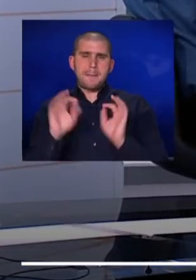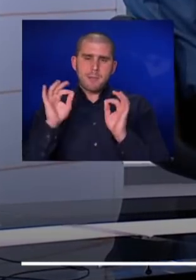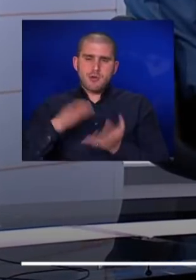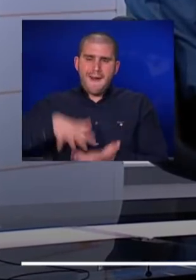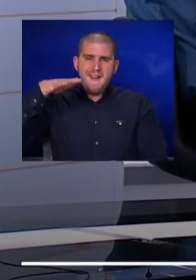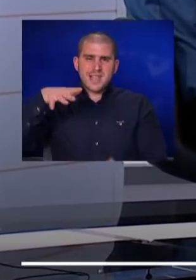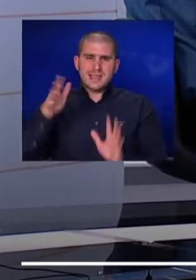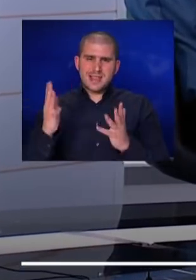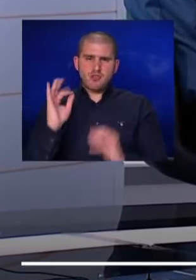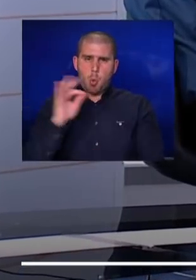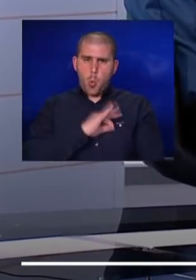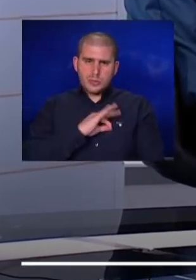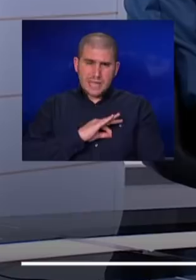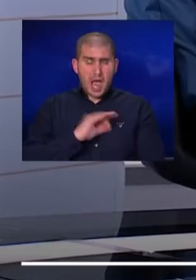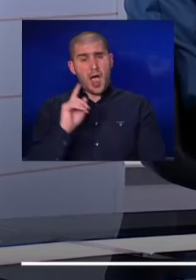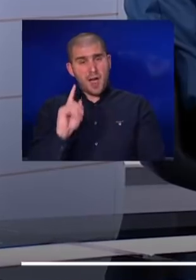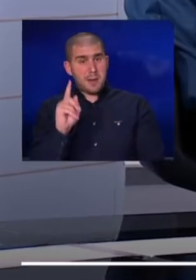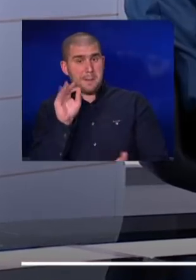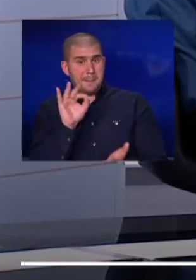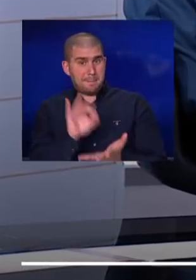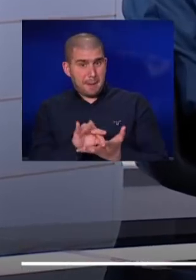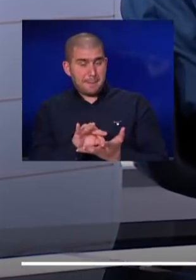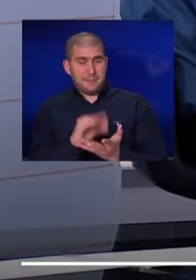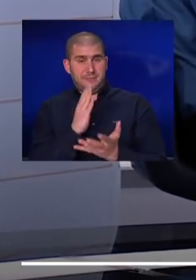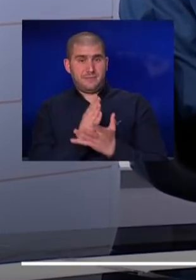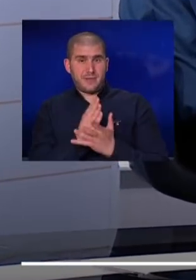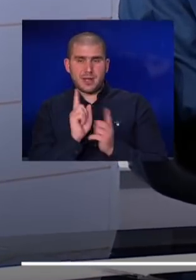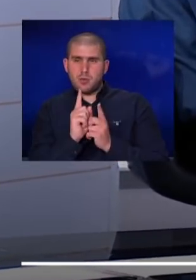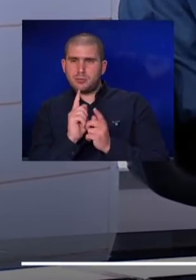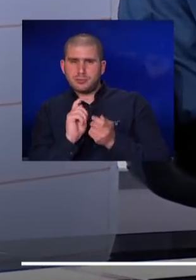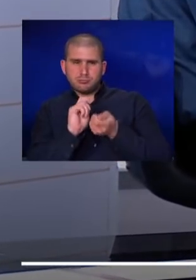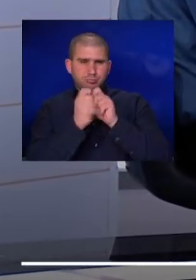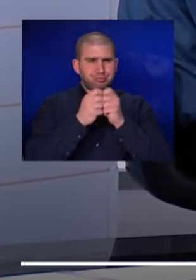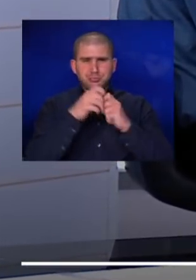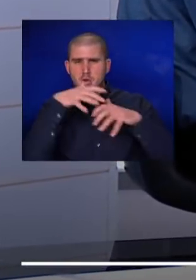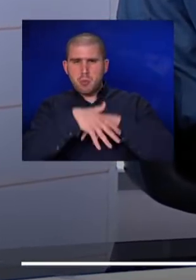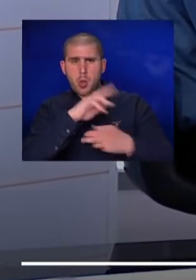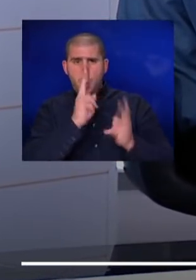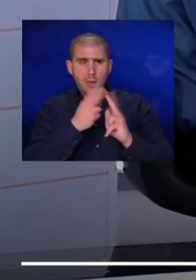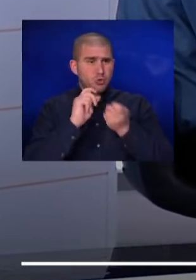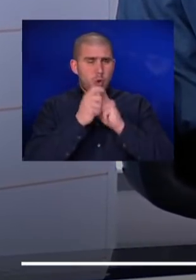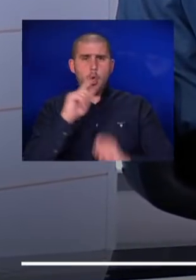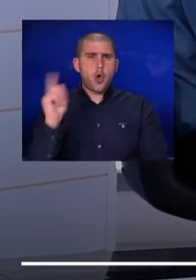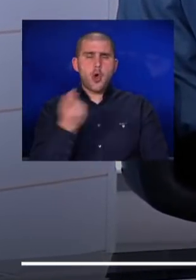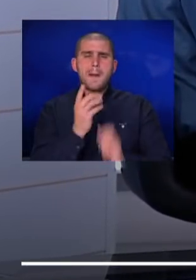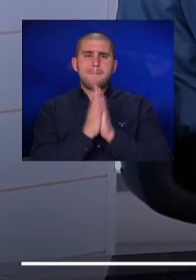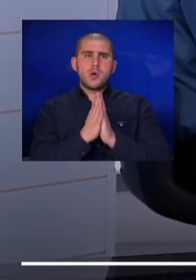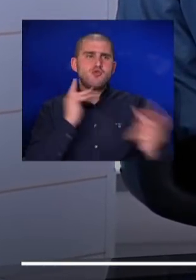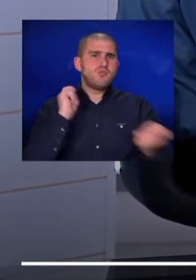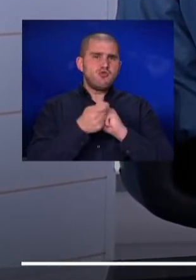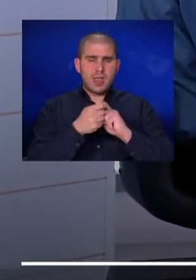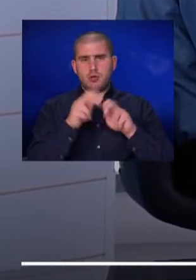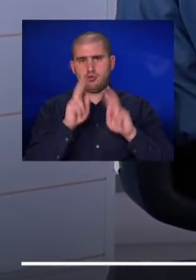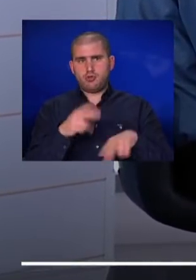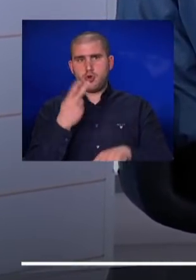הרוסית בהכרח, אבל ברגע שהדינמיקה העולמית משתנה, ברגע שכל הביקושים משתנים, כשיש